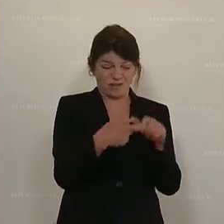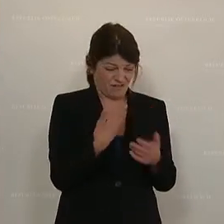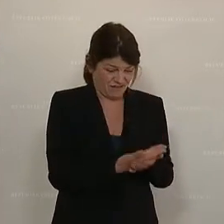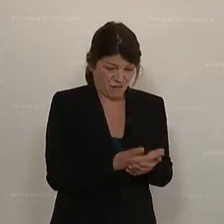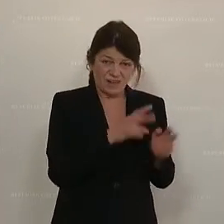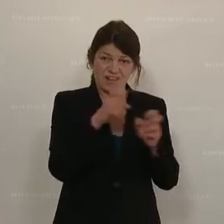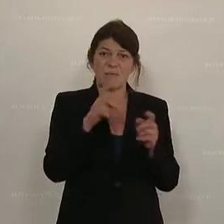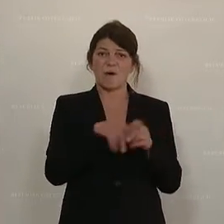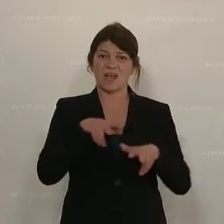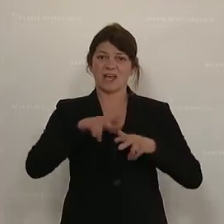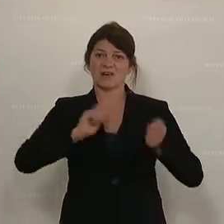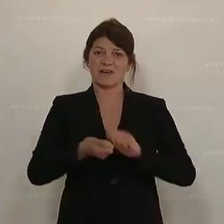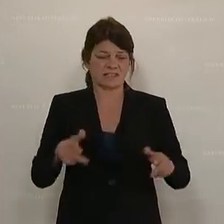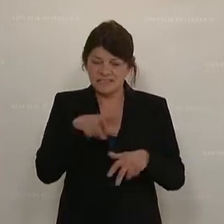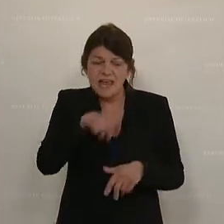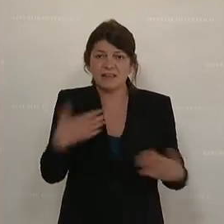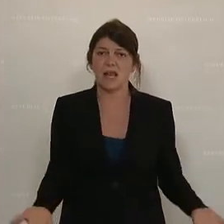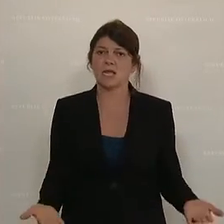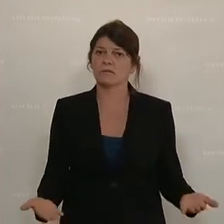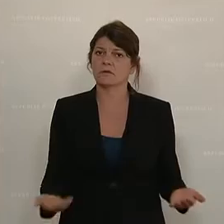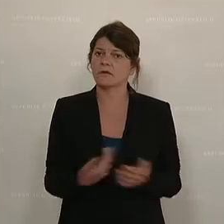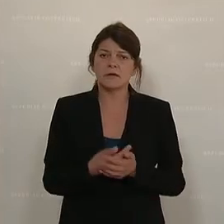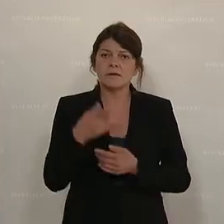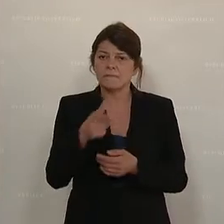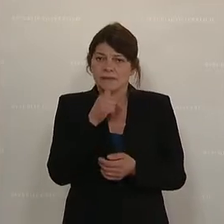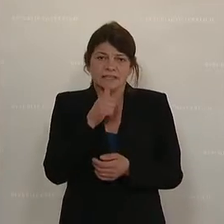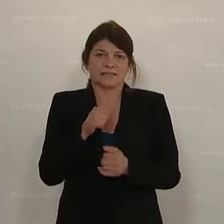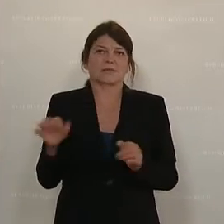Regierungswechsel. Das geht nicht. Das ist nicht einmal Captain's Dinner.